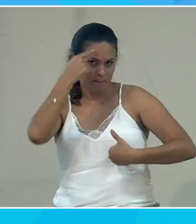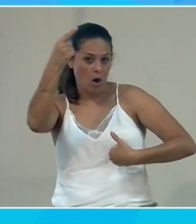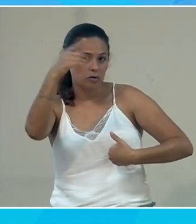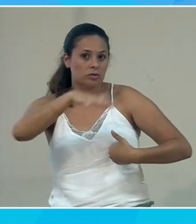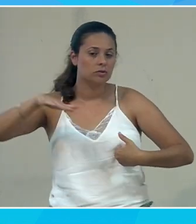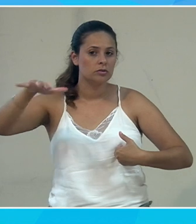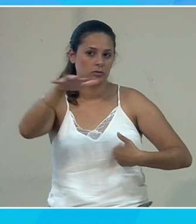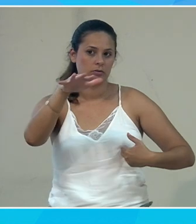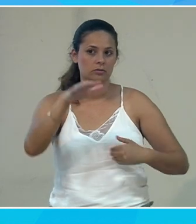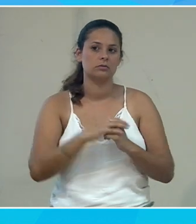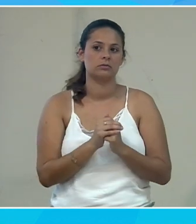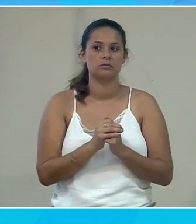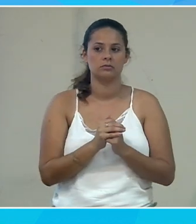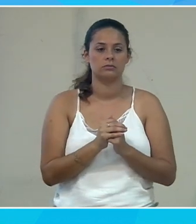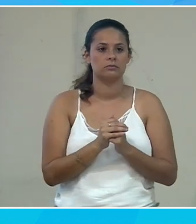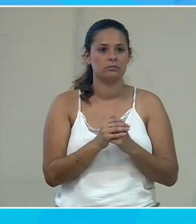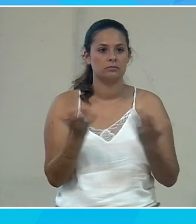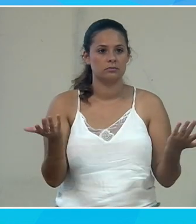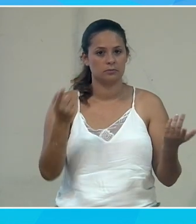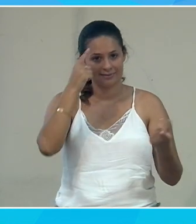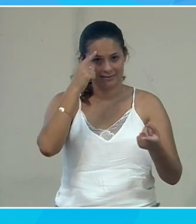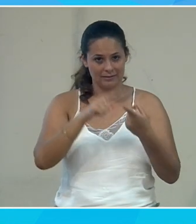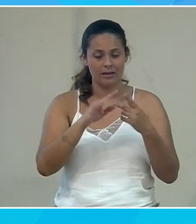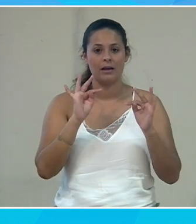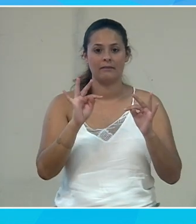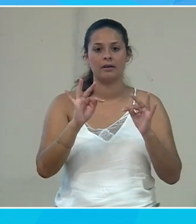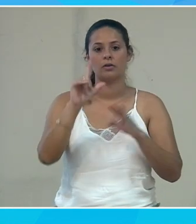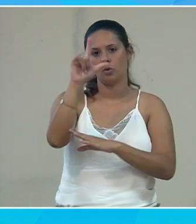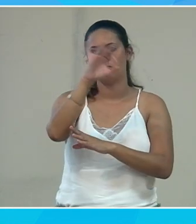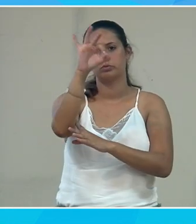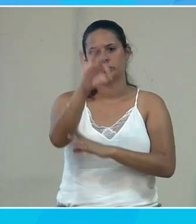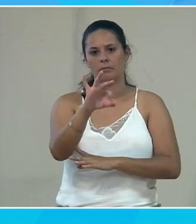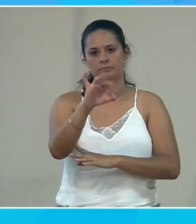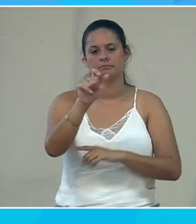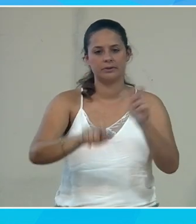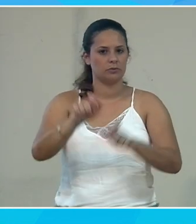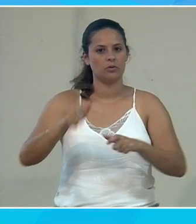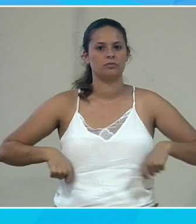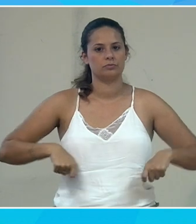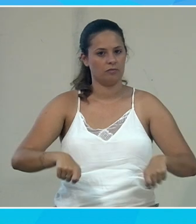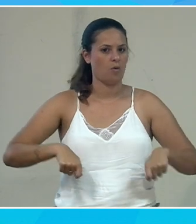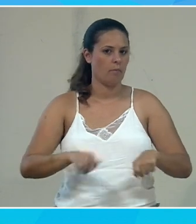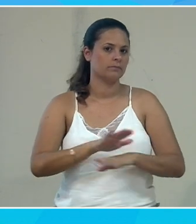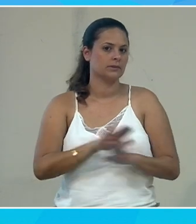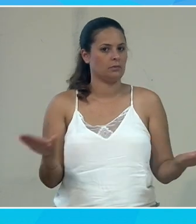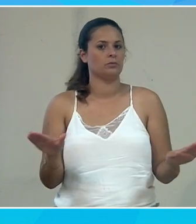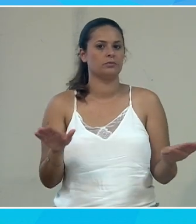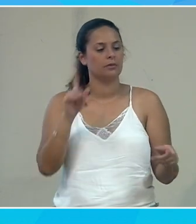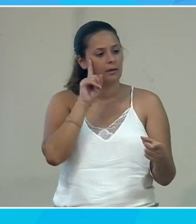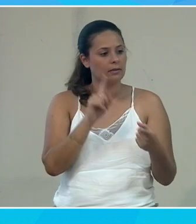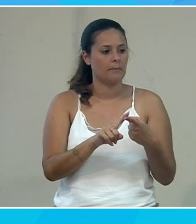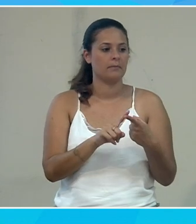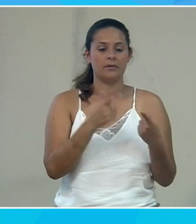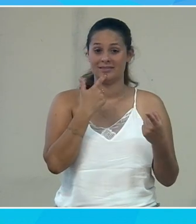Alors, ce qui en suivi... Ce qui en suivi... effet, on est sur 2%. 2%, vas-y, je te laisse. Et en fait, c'est ça qui est